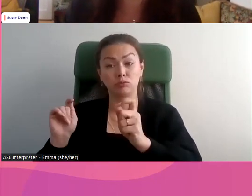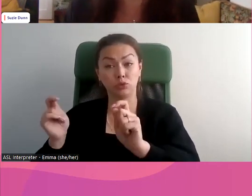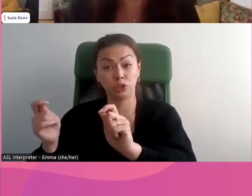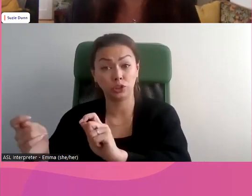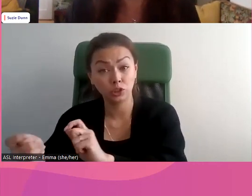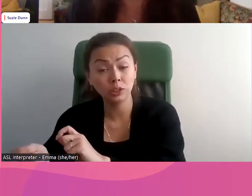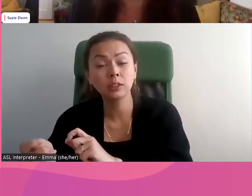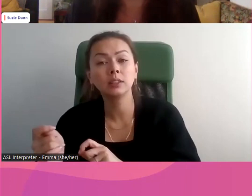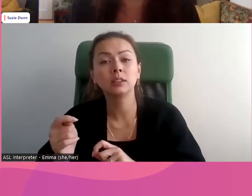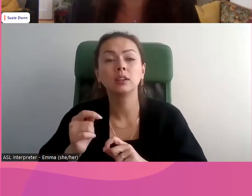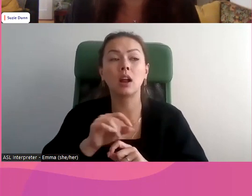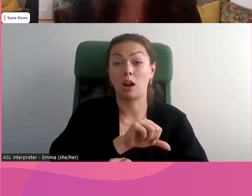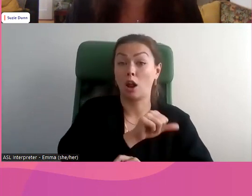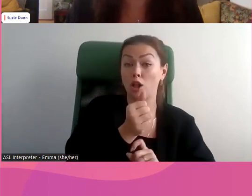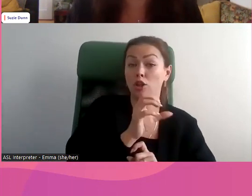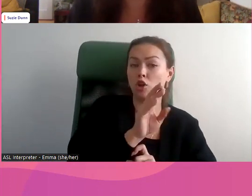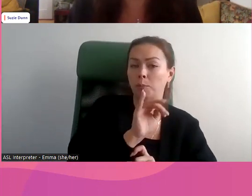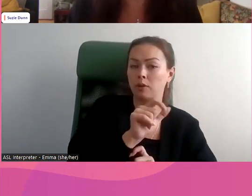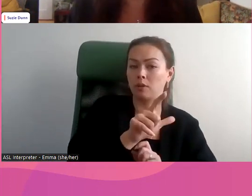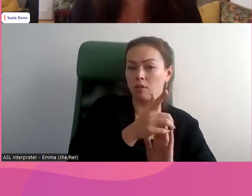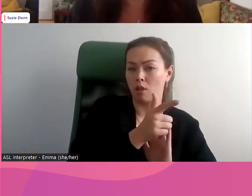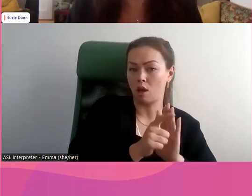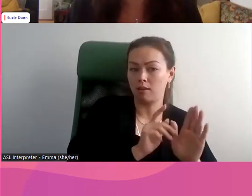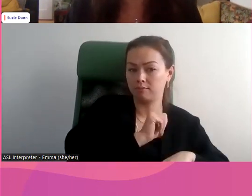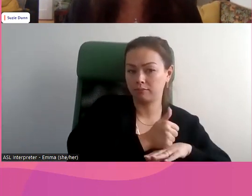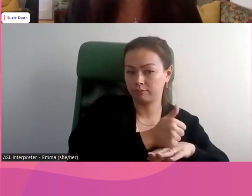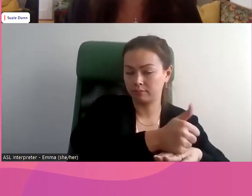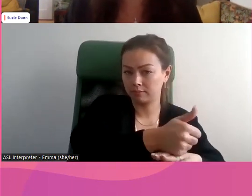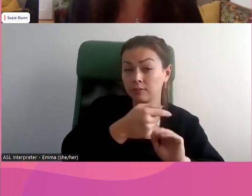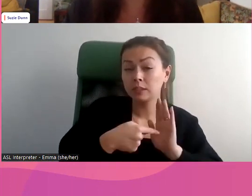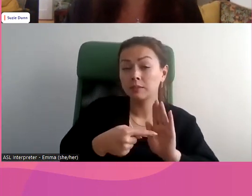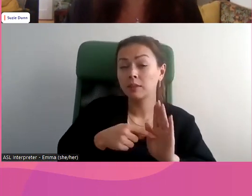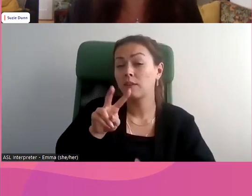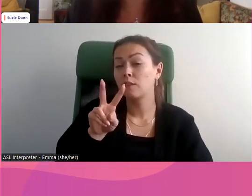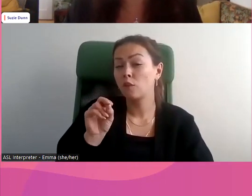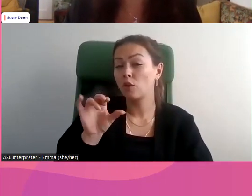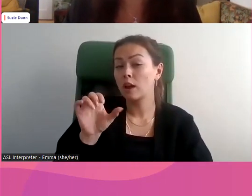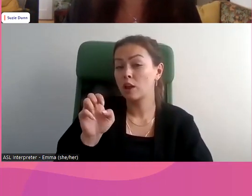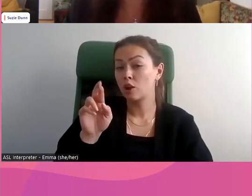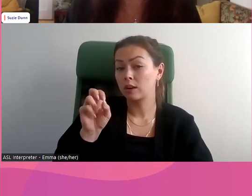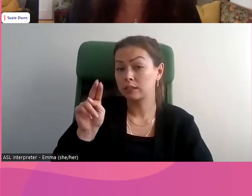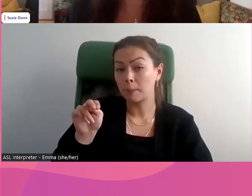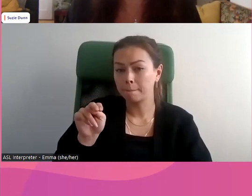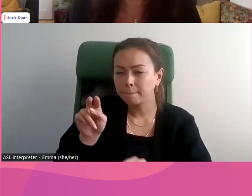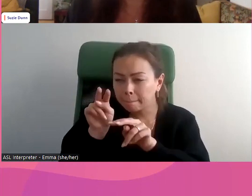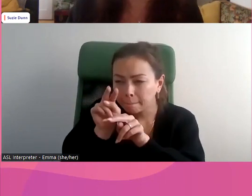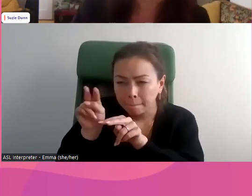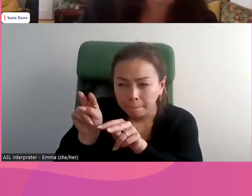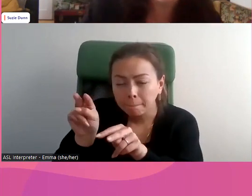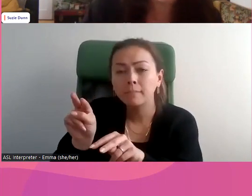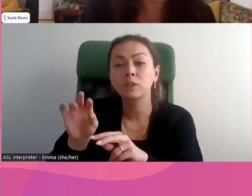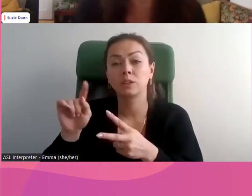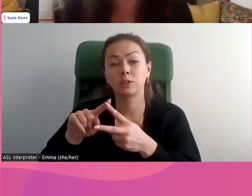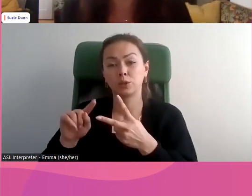Donc, tandis qu'il y a du changement à la technologie, il y a aussi des changements à d'autres lois telles que le voyeurisme.